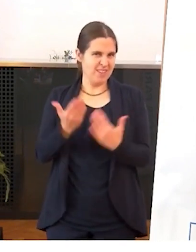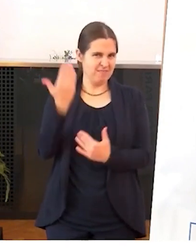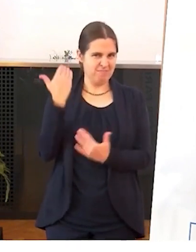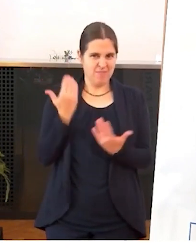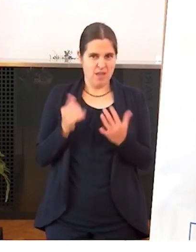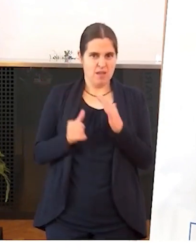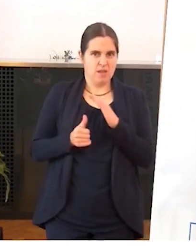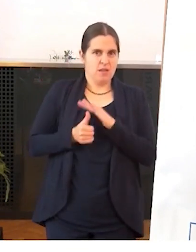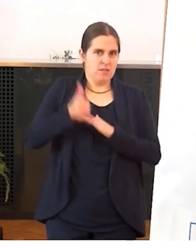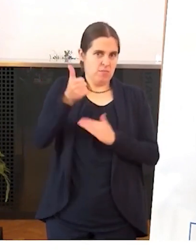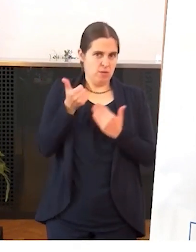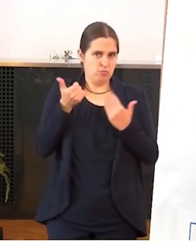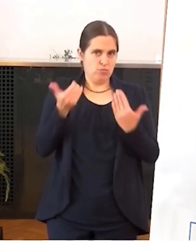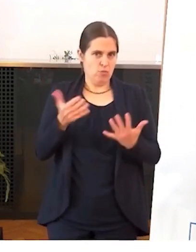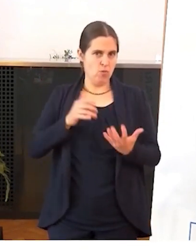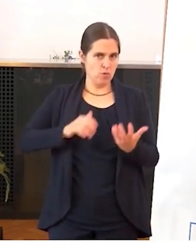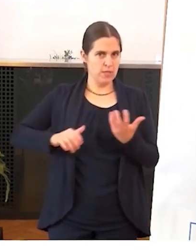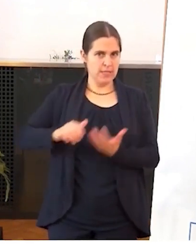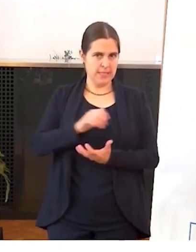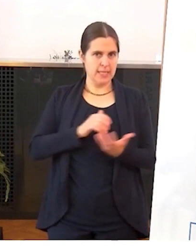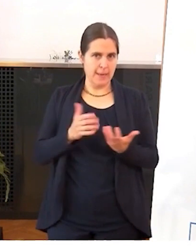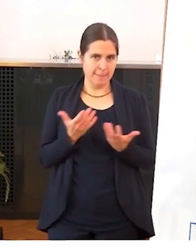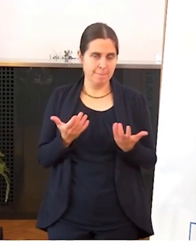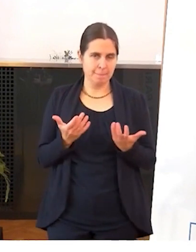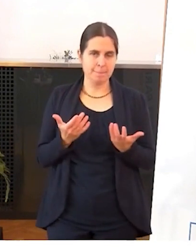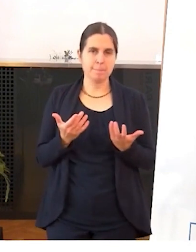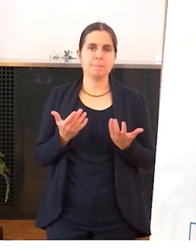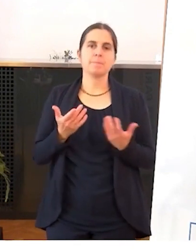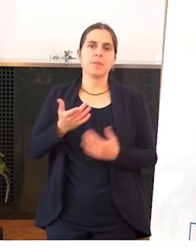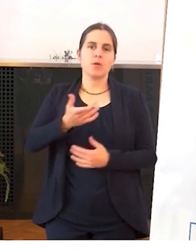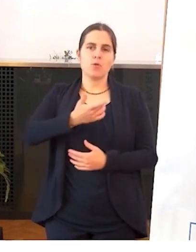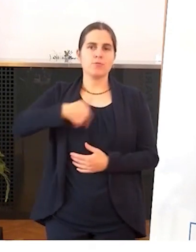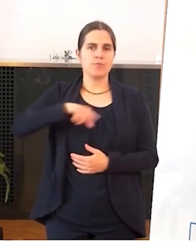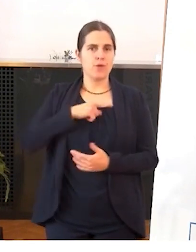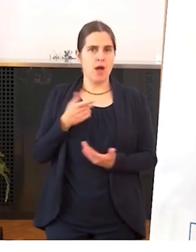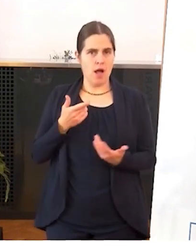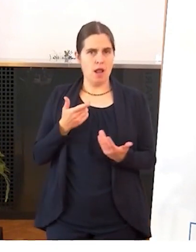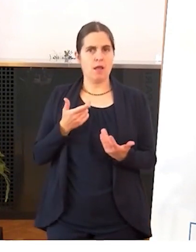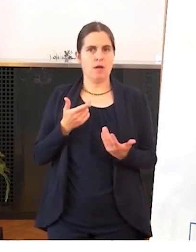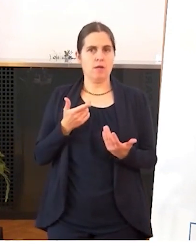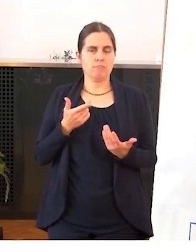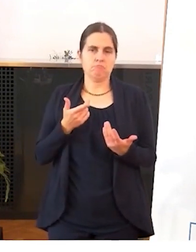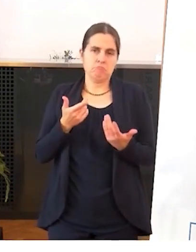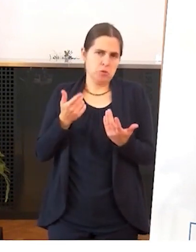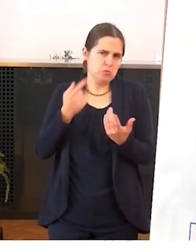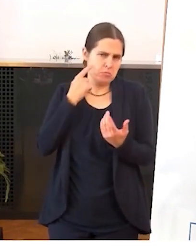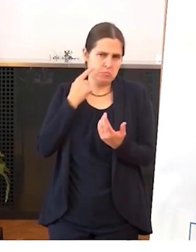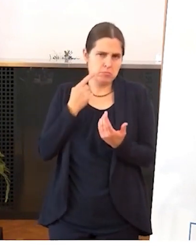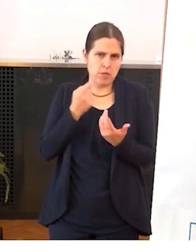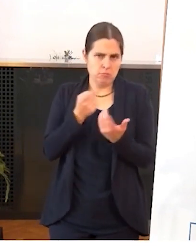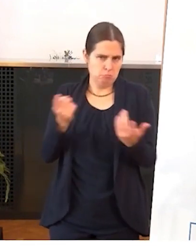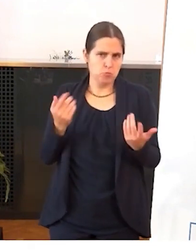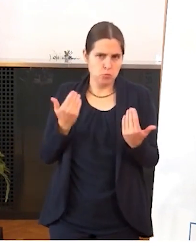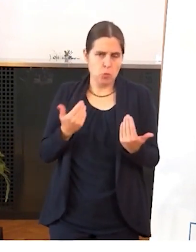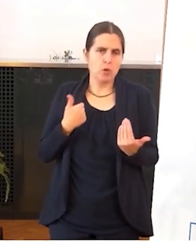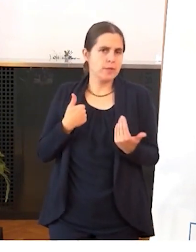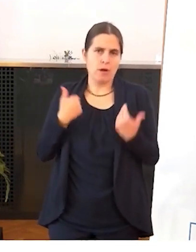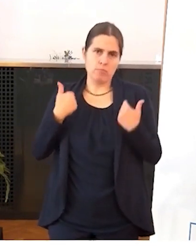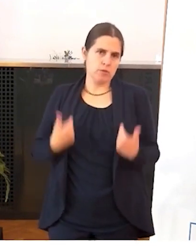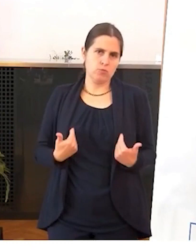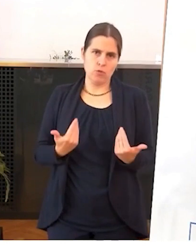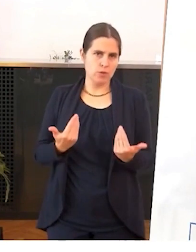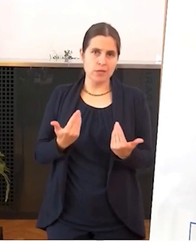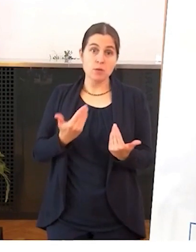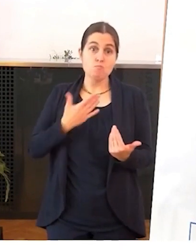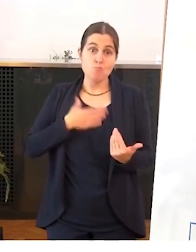Fall gewesen ist. Und wie wir sicherlich alle, so lege ich auch ich persönlich überhaupt keinen Wert darauf, diese